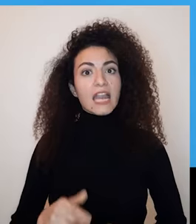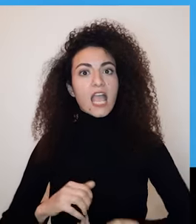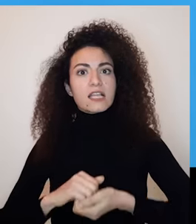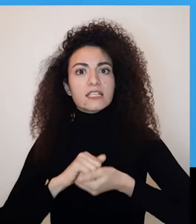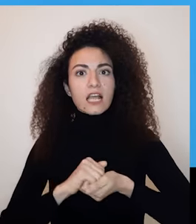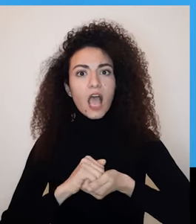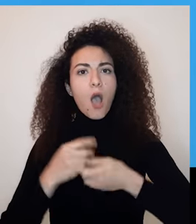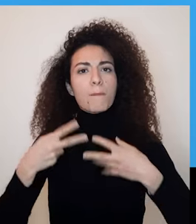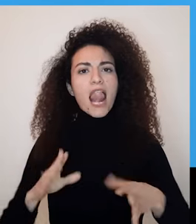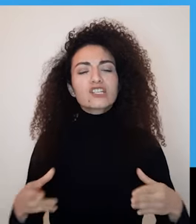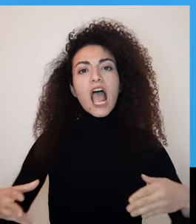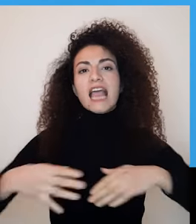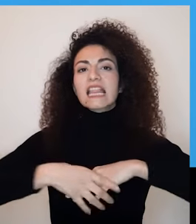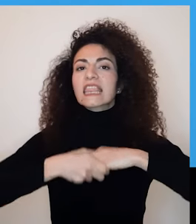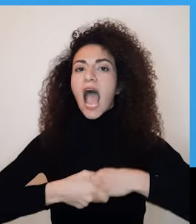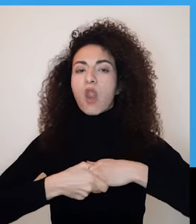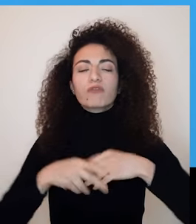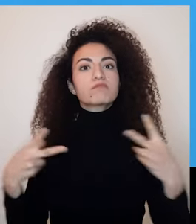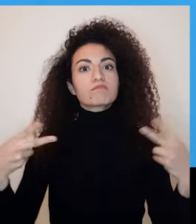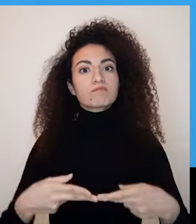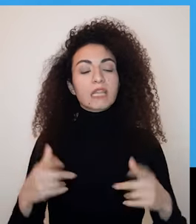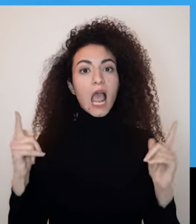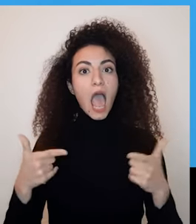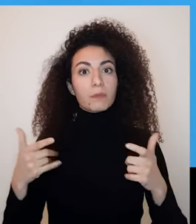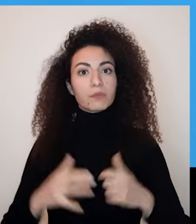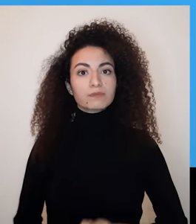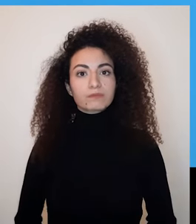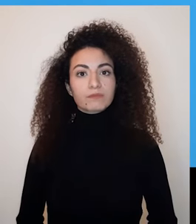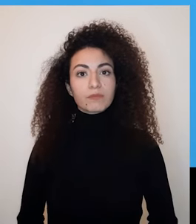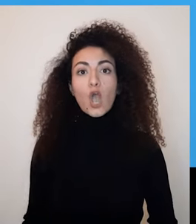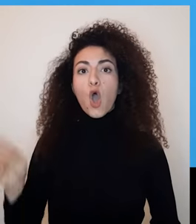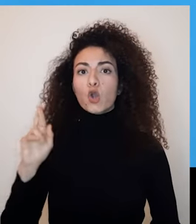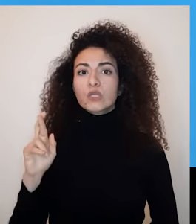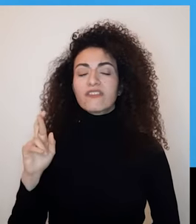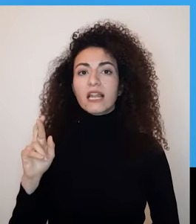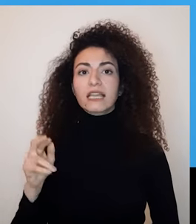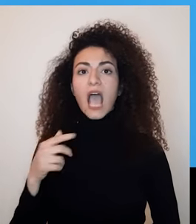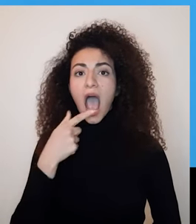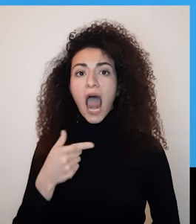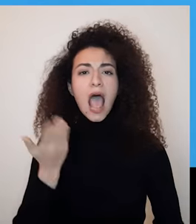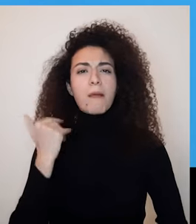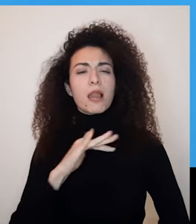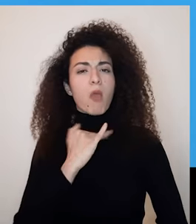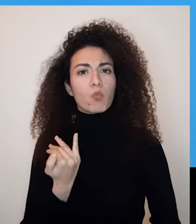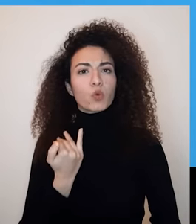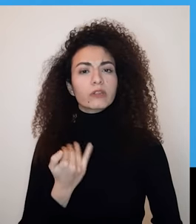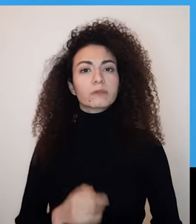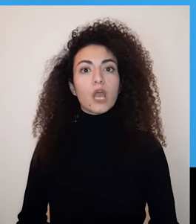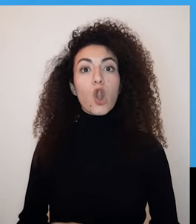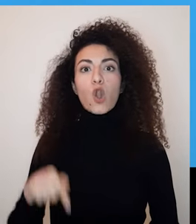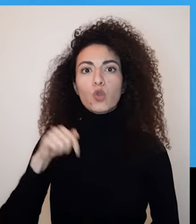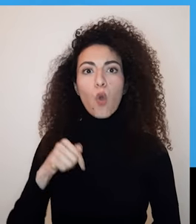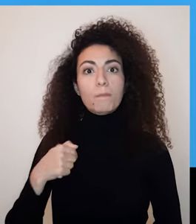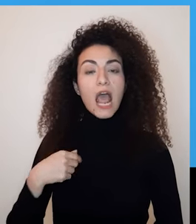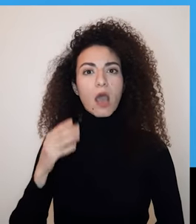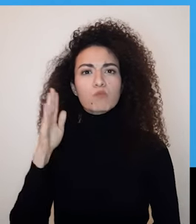هاي الصداقة كانت عامل أساسي بخلق التحالق لقلب المعادلة وأنهى الحرب وقد ورد بخطاب روسفيلد